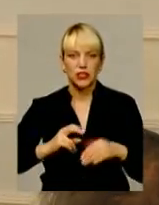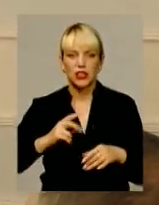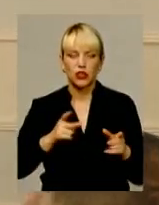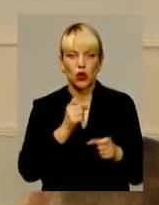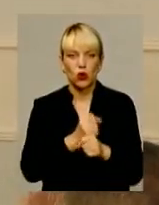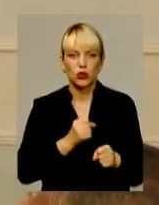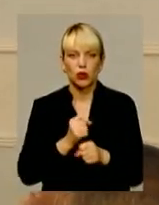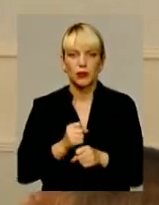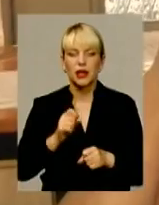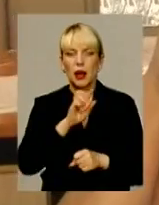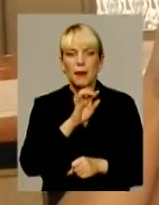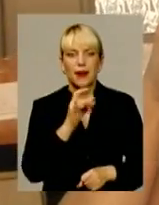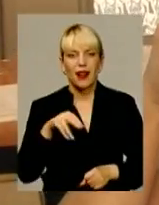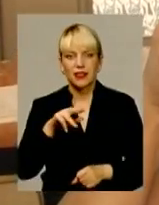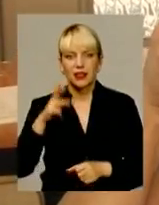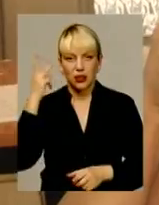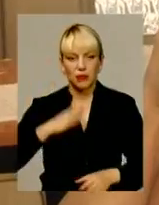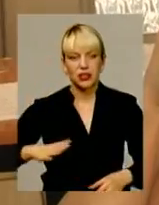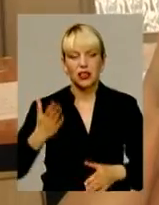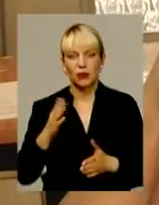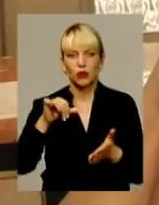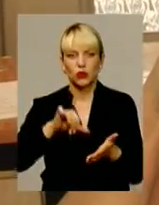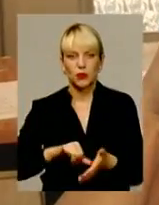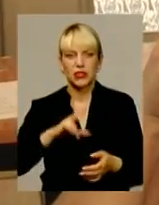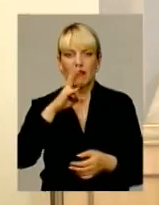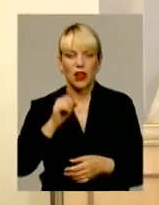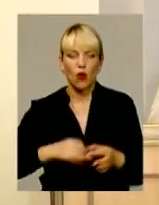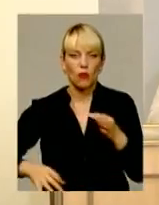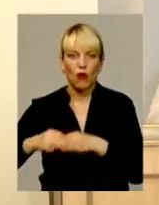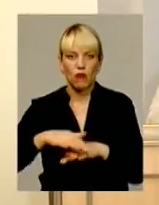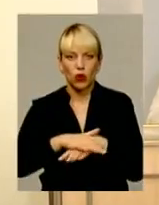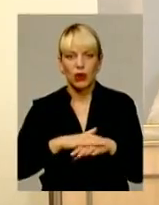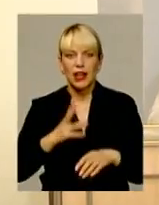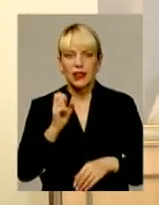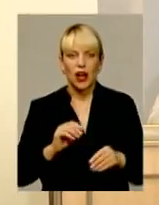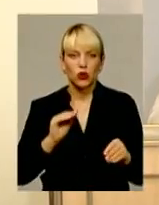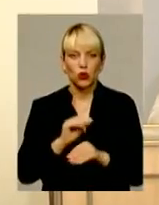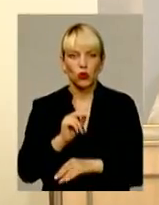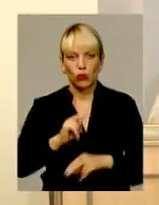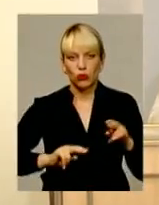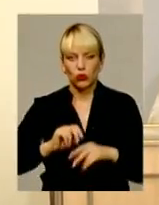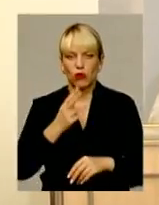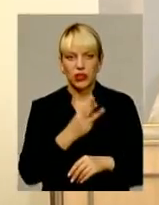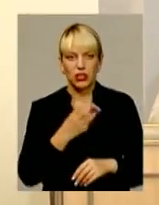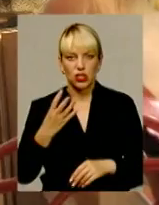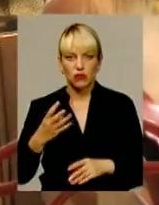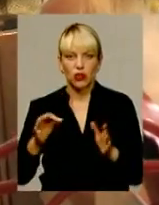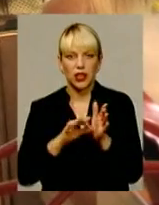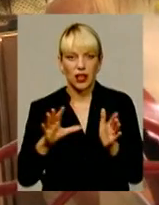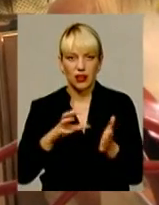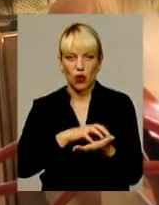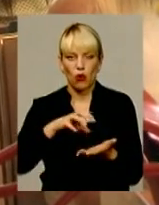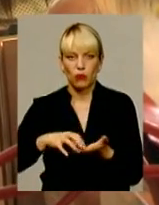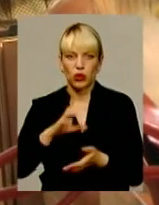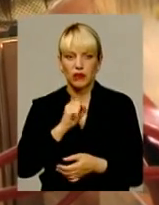бренду «Хмельниччини», який згодом представлять на обговорення громадськості. На добудову третього і четвертого енергоблоків Нетішинської атомної